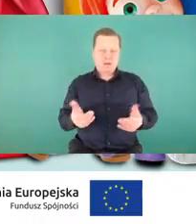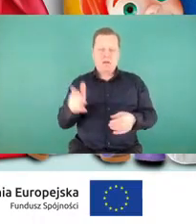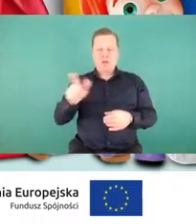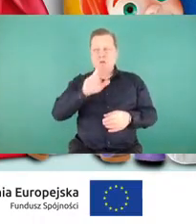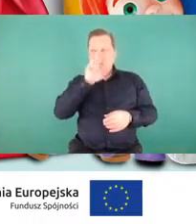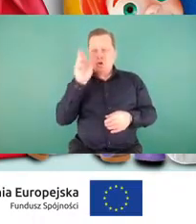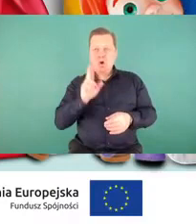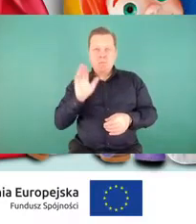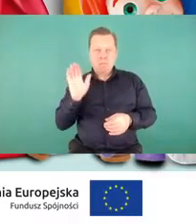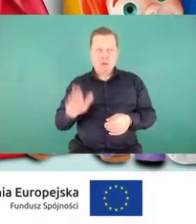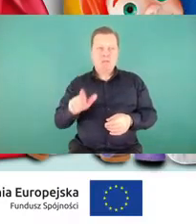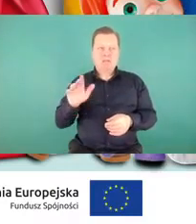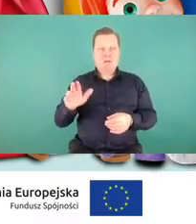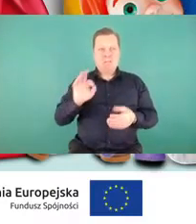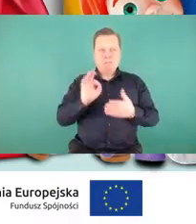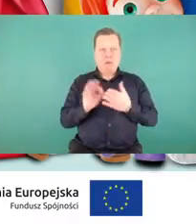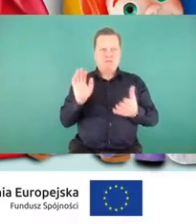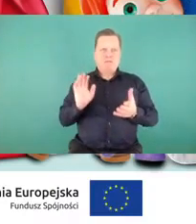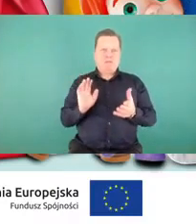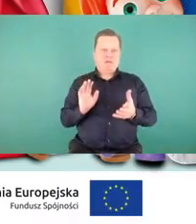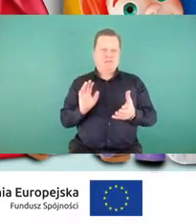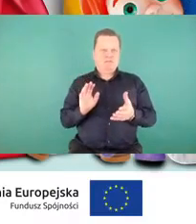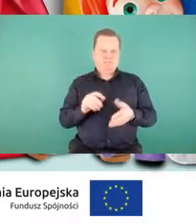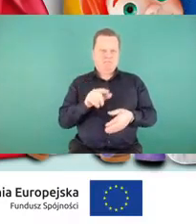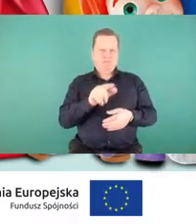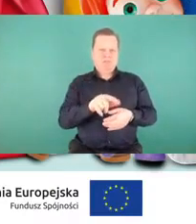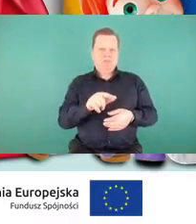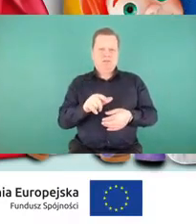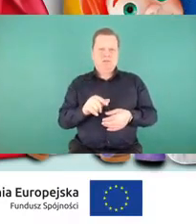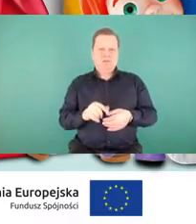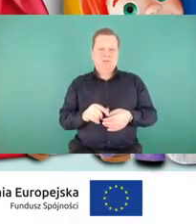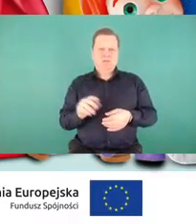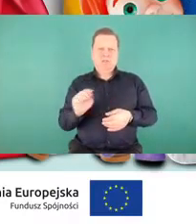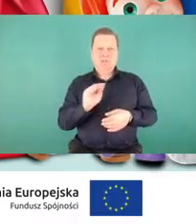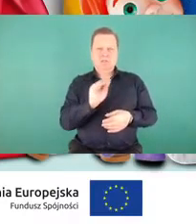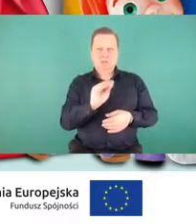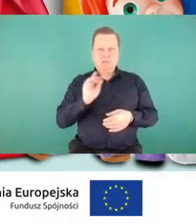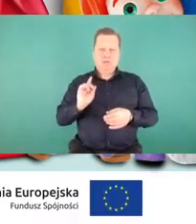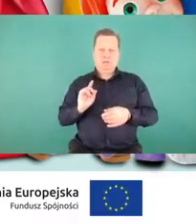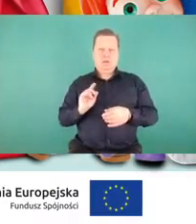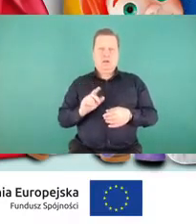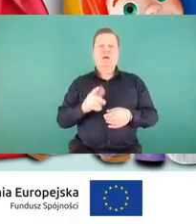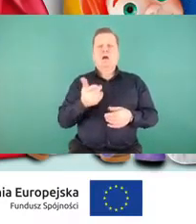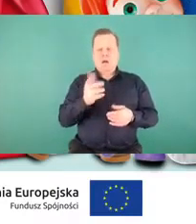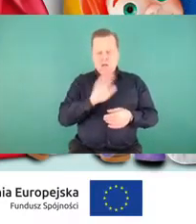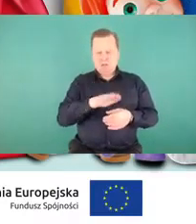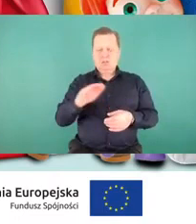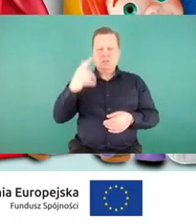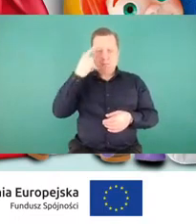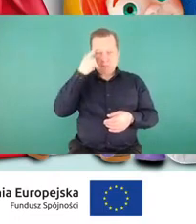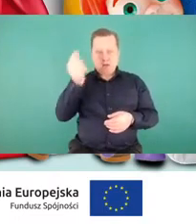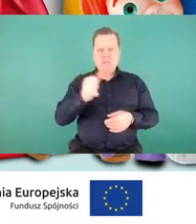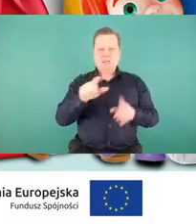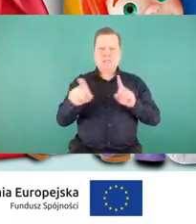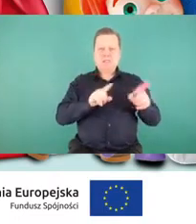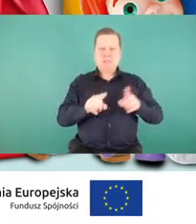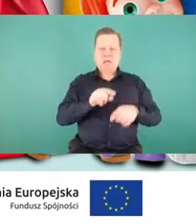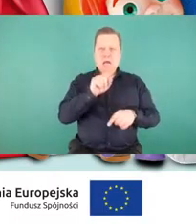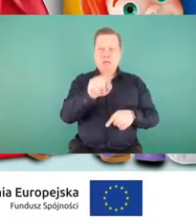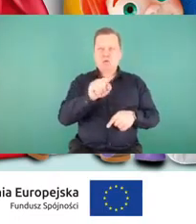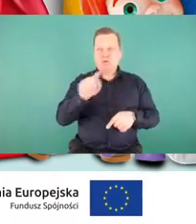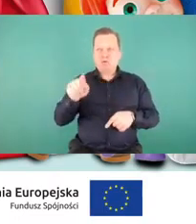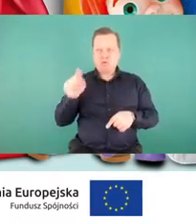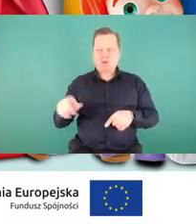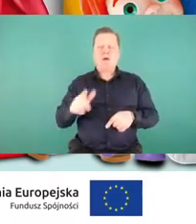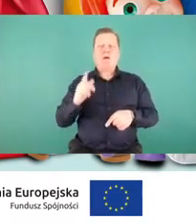że też będą mogły zwrócić tylko uwagę, ale dzieci zapamiętają właśnie, co oznaczają te znaki, że trzeba zatrzymać się